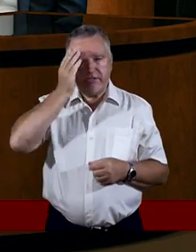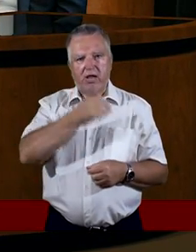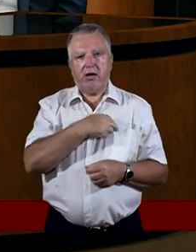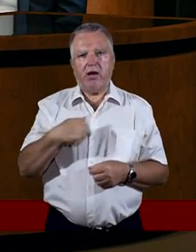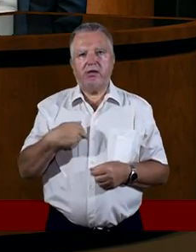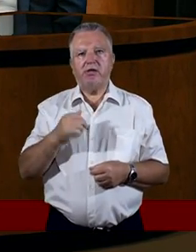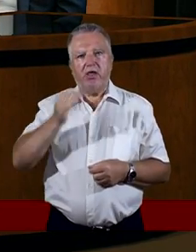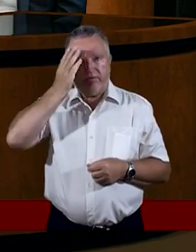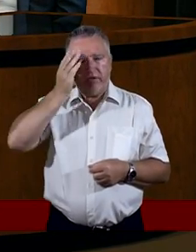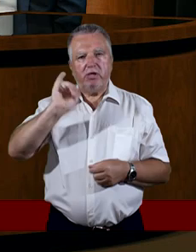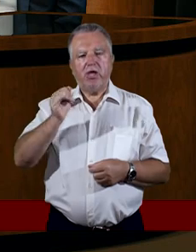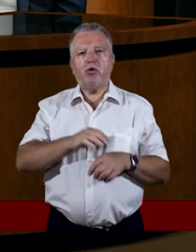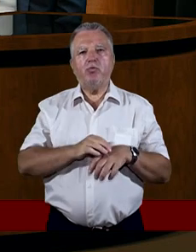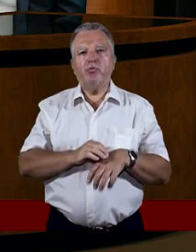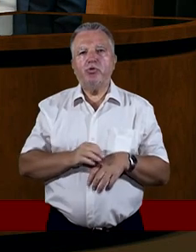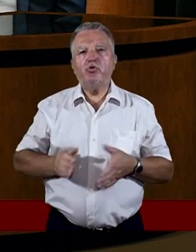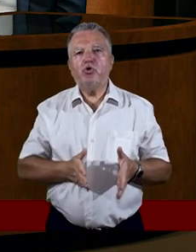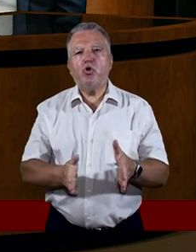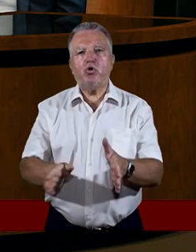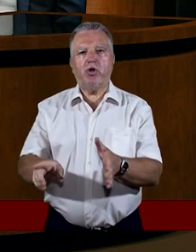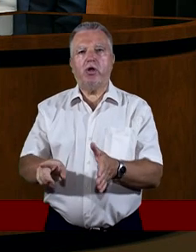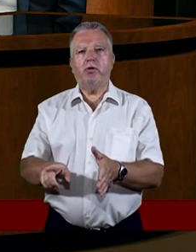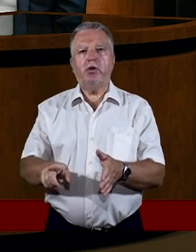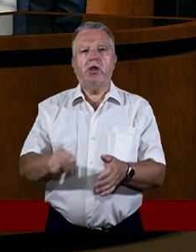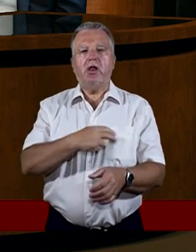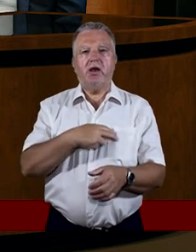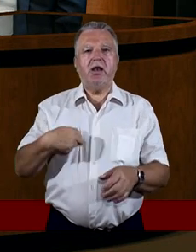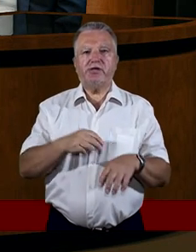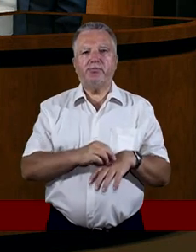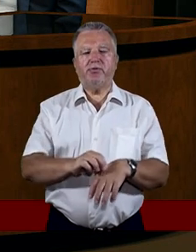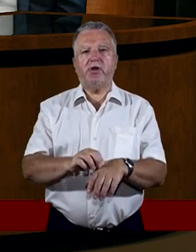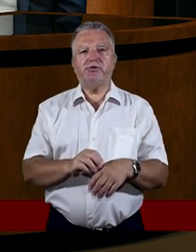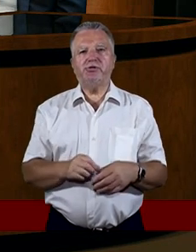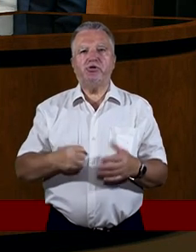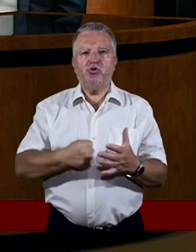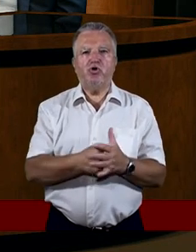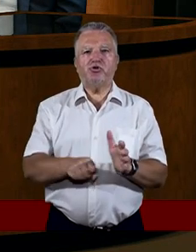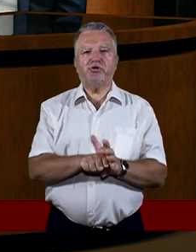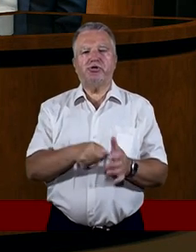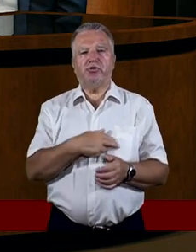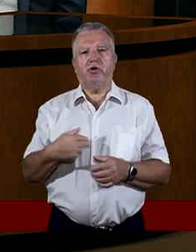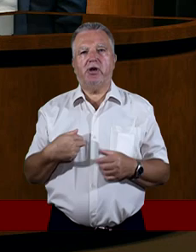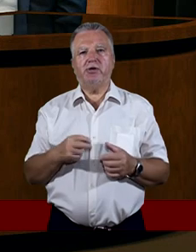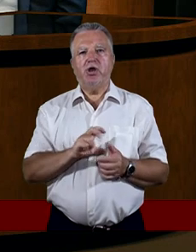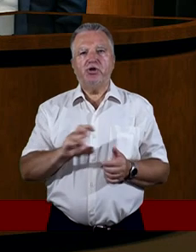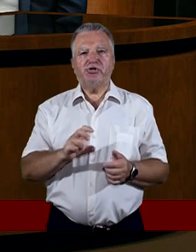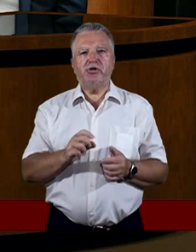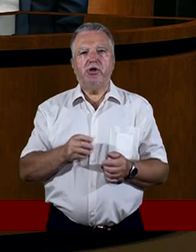nas i wie, jaką drogę do nas, jaką drogą do nas właśnie dotrzeć. Czy przez coś wielkiego,